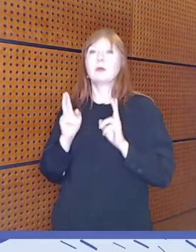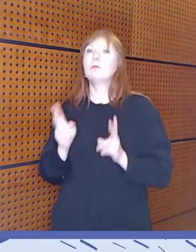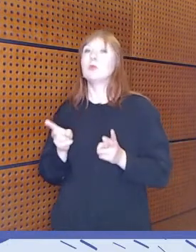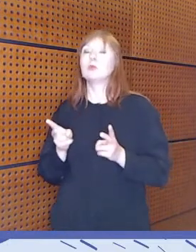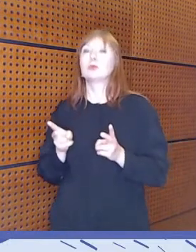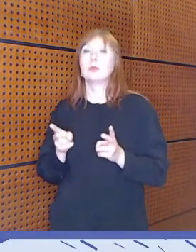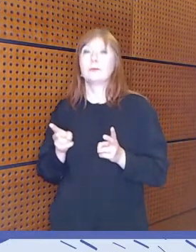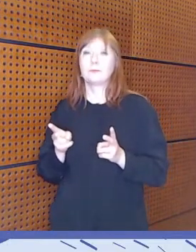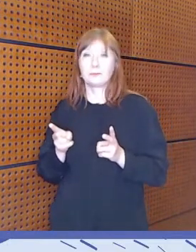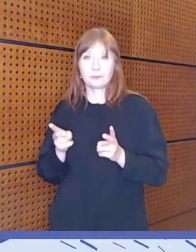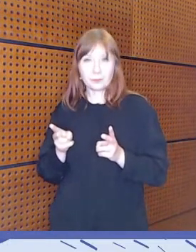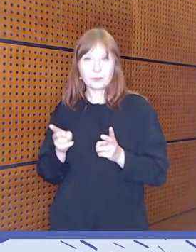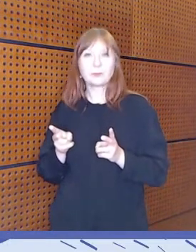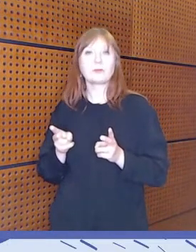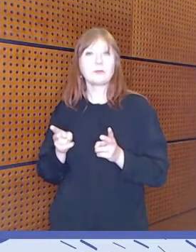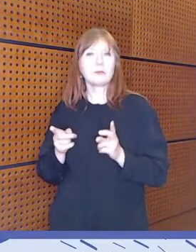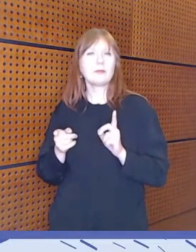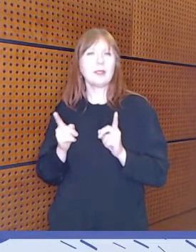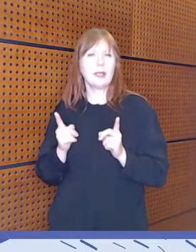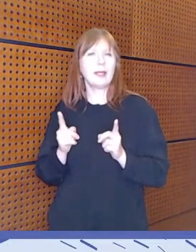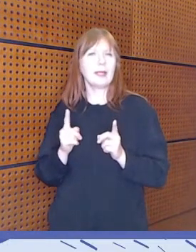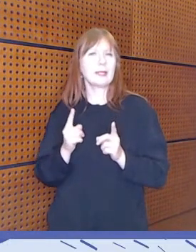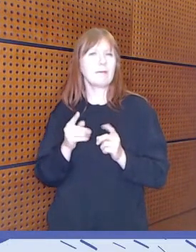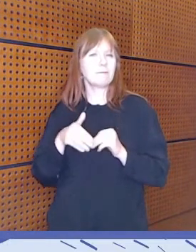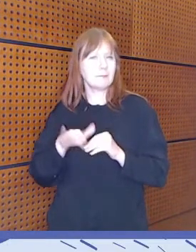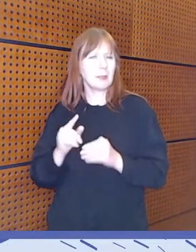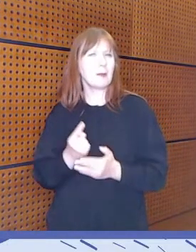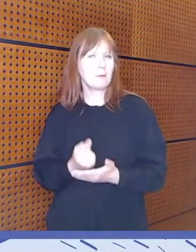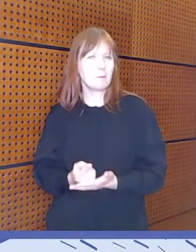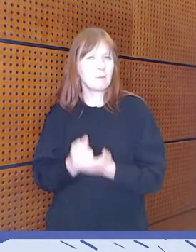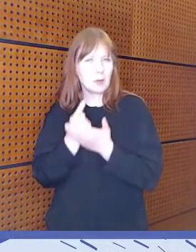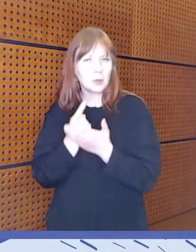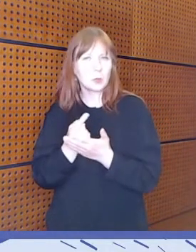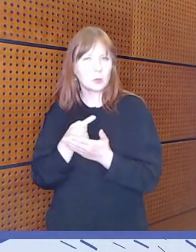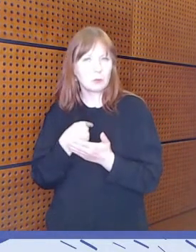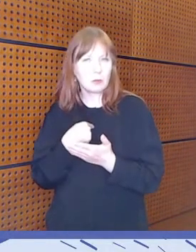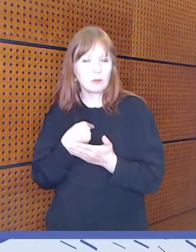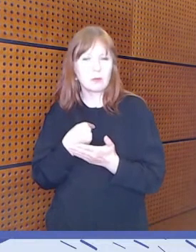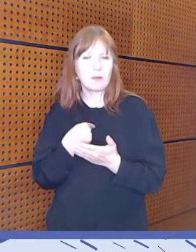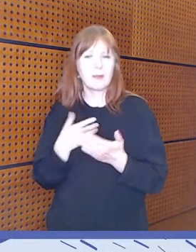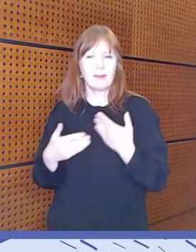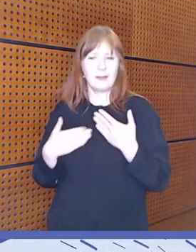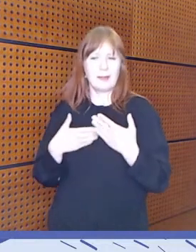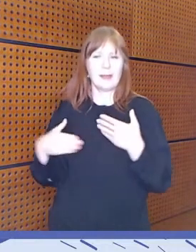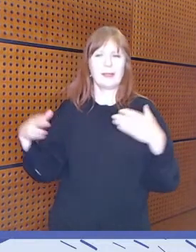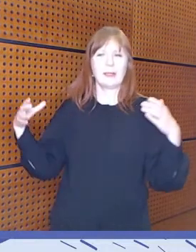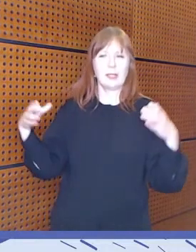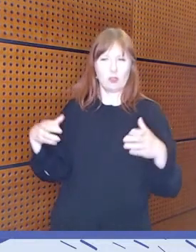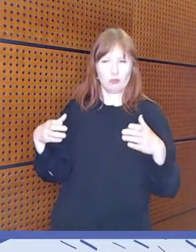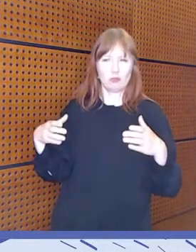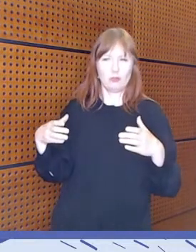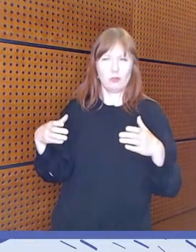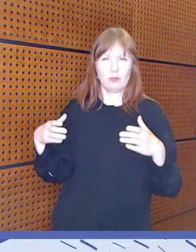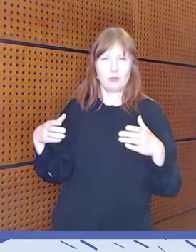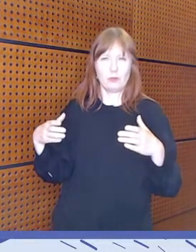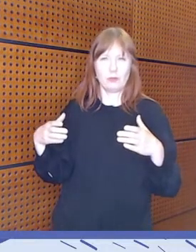sitten vielä painottaisiin myös sen henkilöstön ja perusteiden